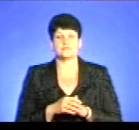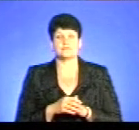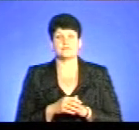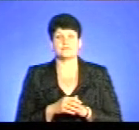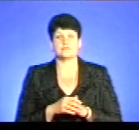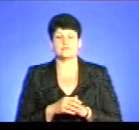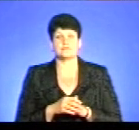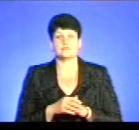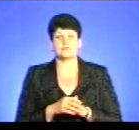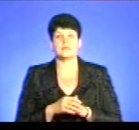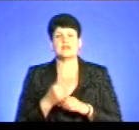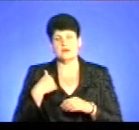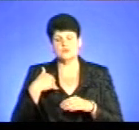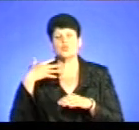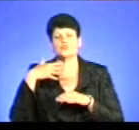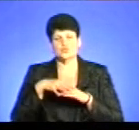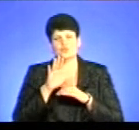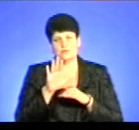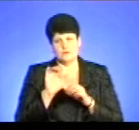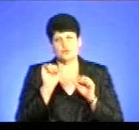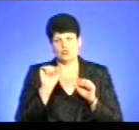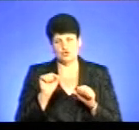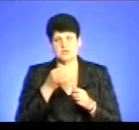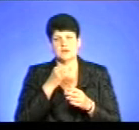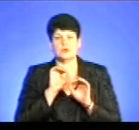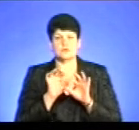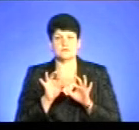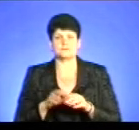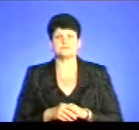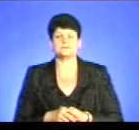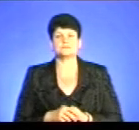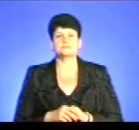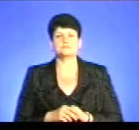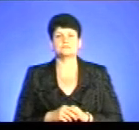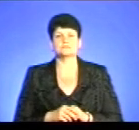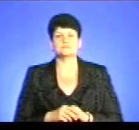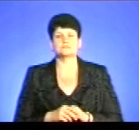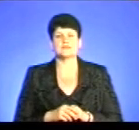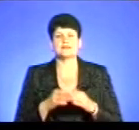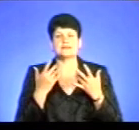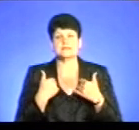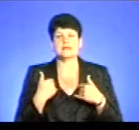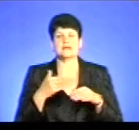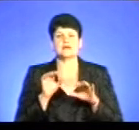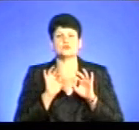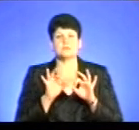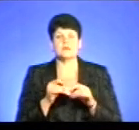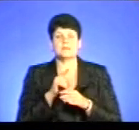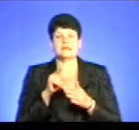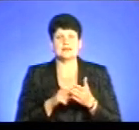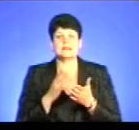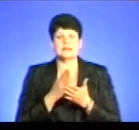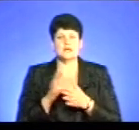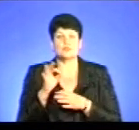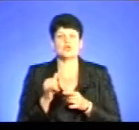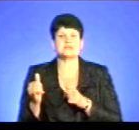Я десь, можливо, зрозумів, якщо можна, я прокоментую. Наскільки я зрозумів, йде питання про те, що до забезпечення